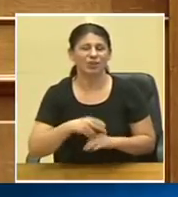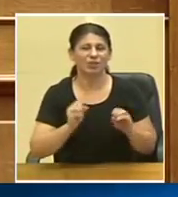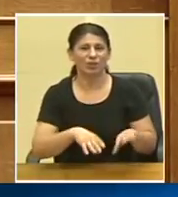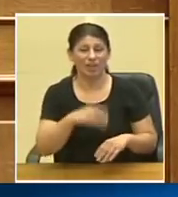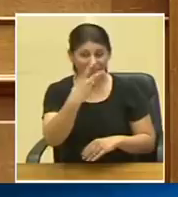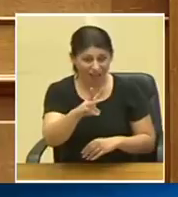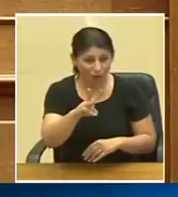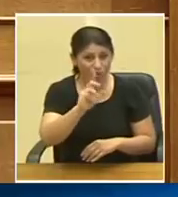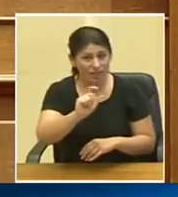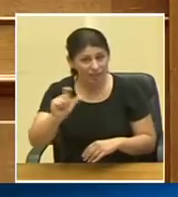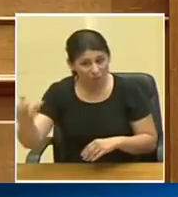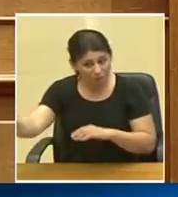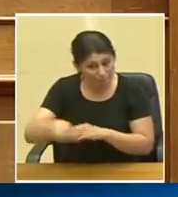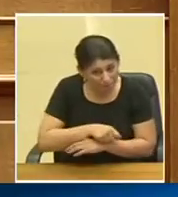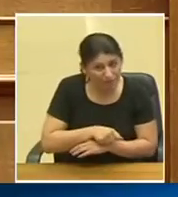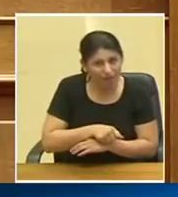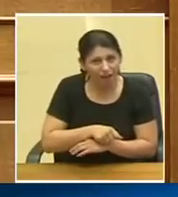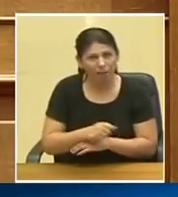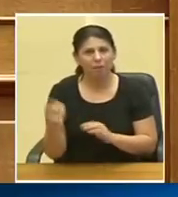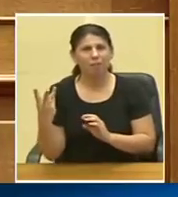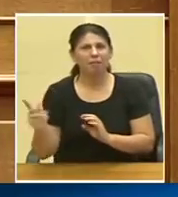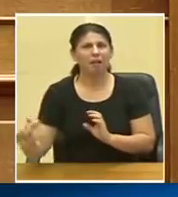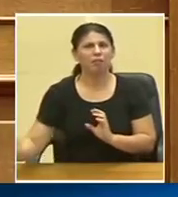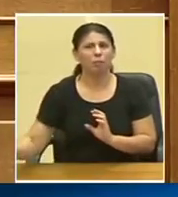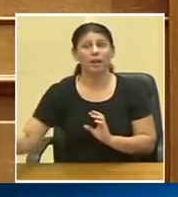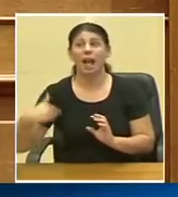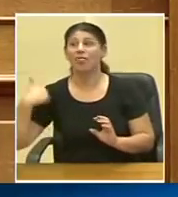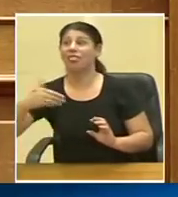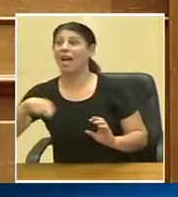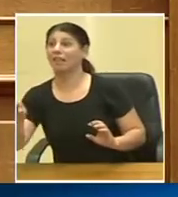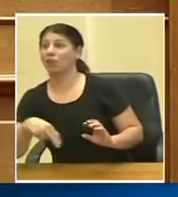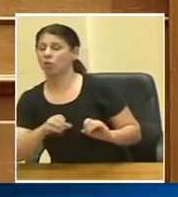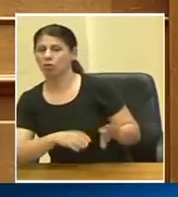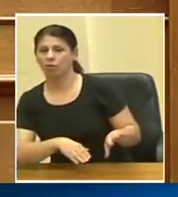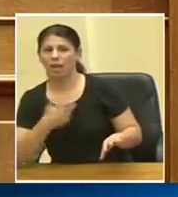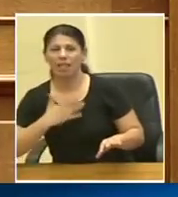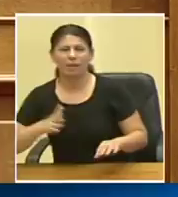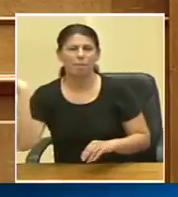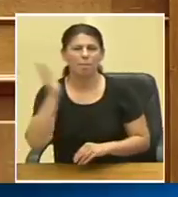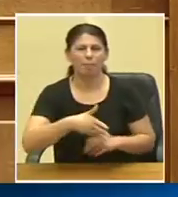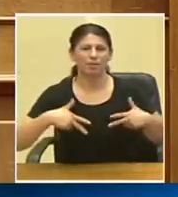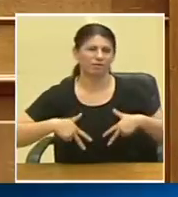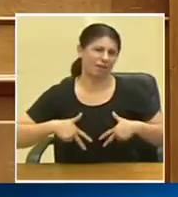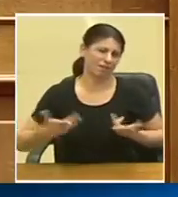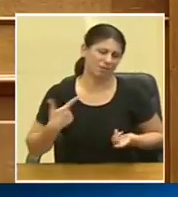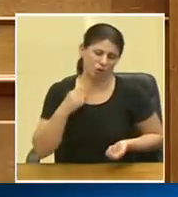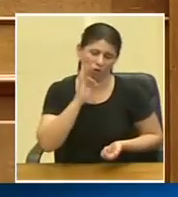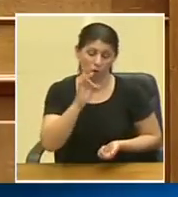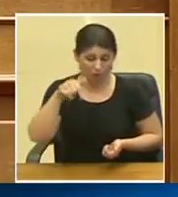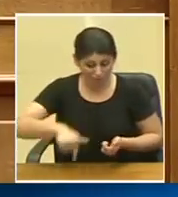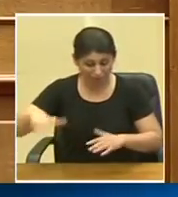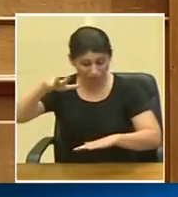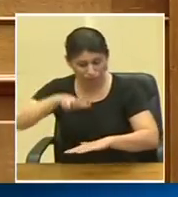να προσπαθήσουν να χτυπήσουν και σε αυτό το επίπεδο την κυβέρνησή μας. Σήμερα λοιπόν, κυρώνουμε